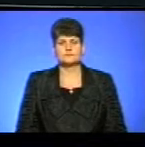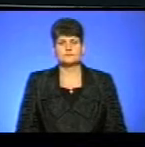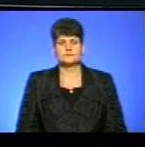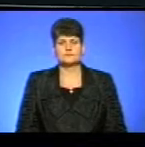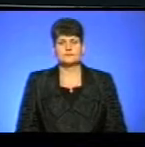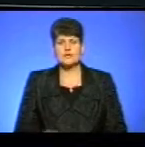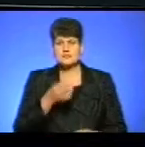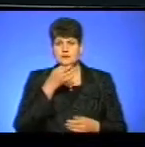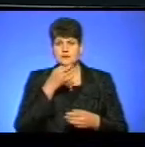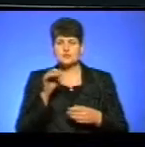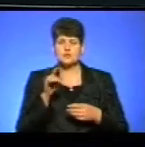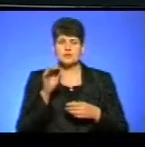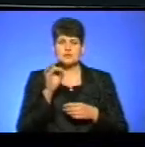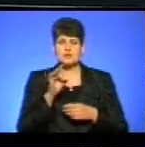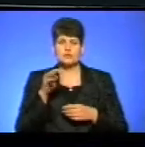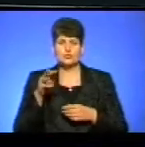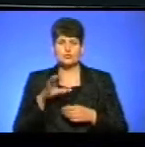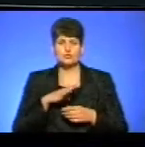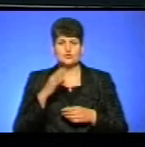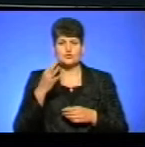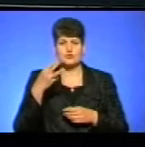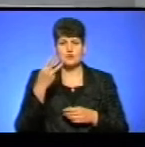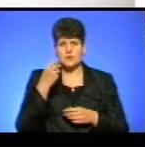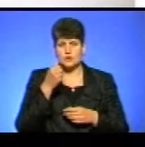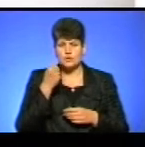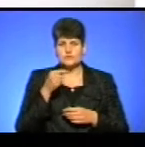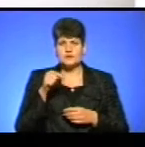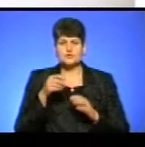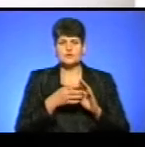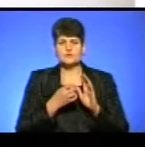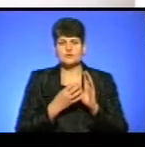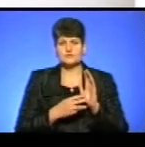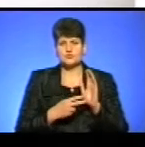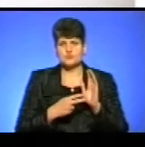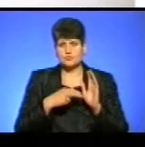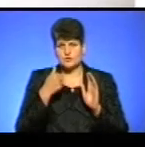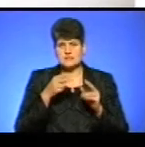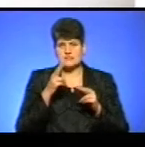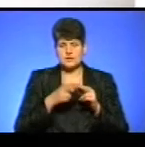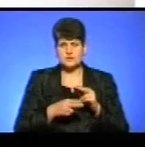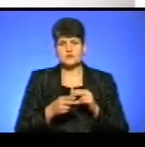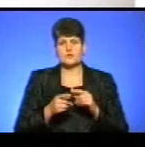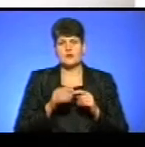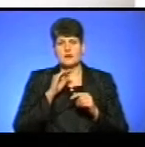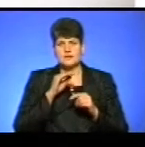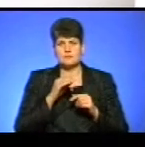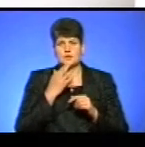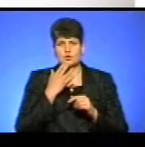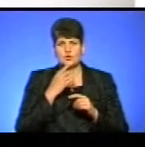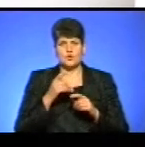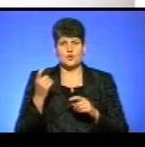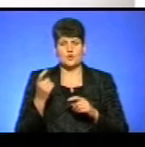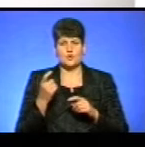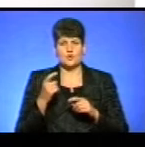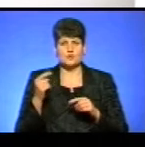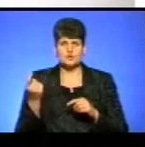Зазначу, Руслану Муляру було 43 роки. У 1997-му він закінчив Тернопільську академію народного господарства, здобув вищу